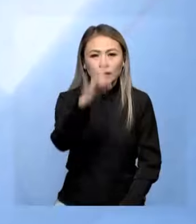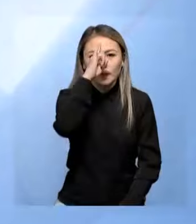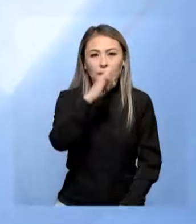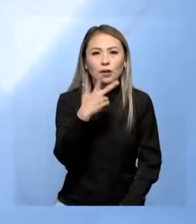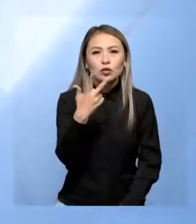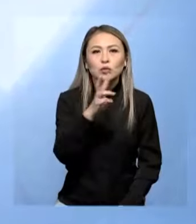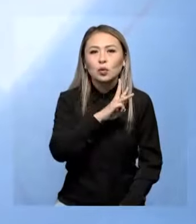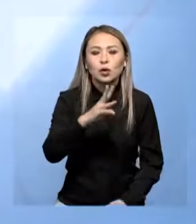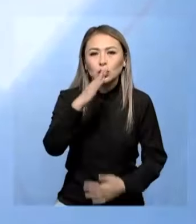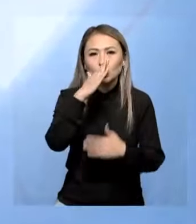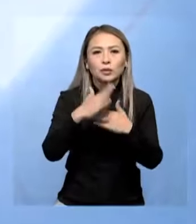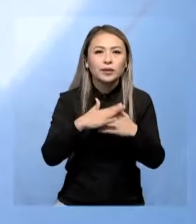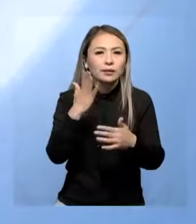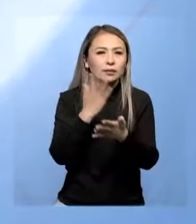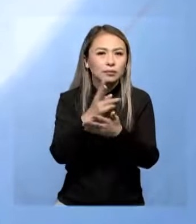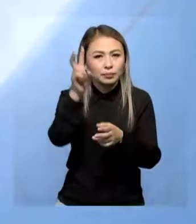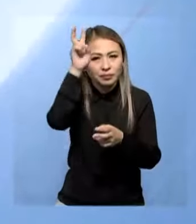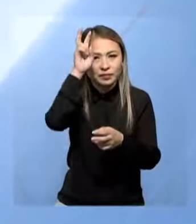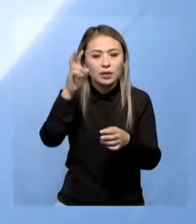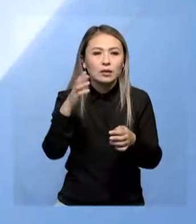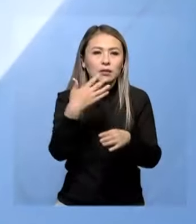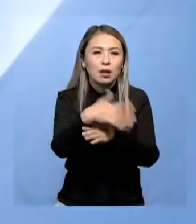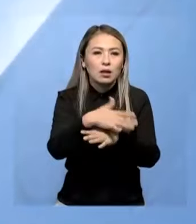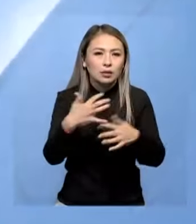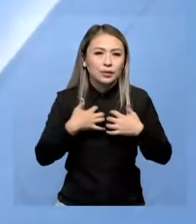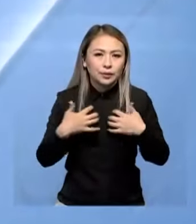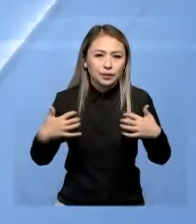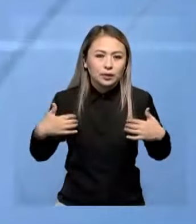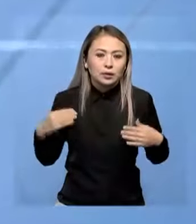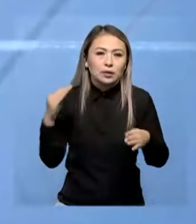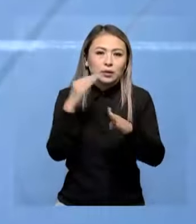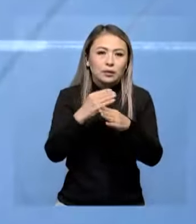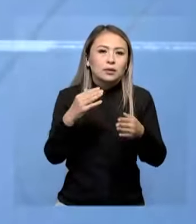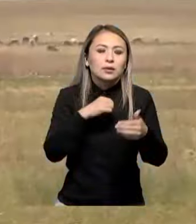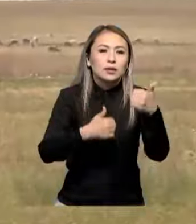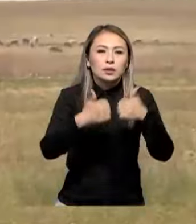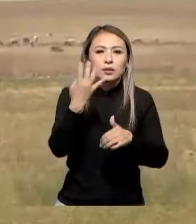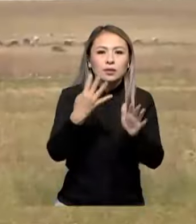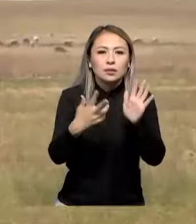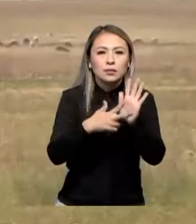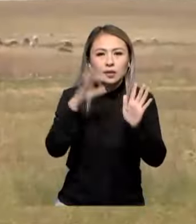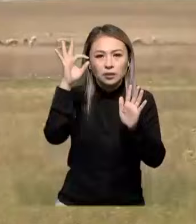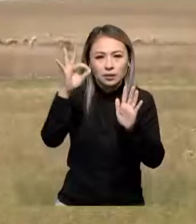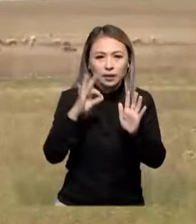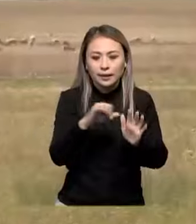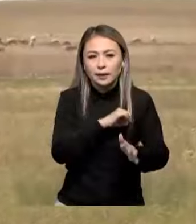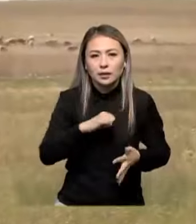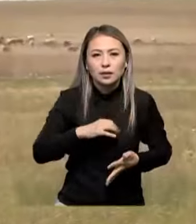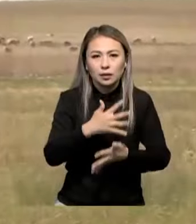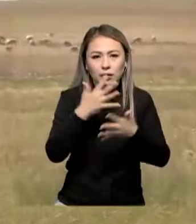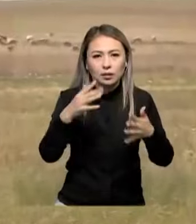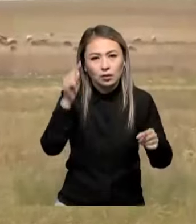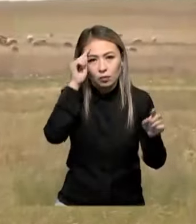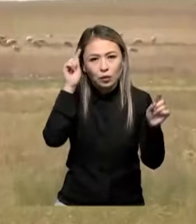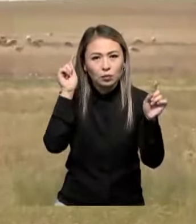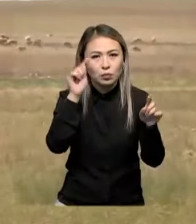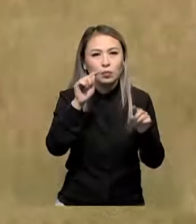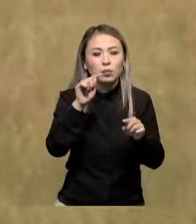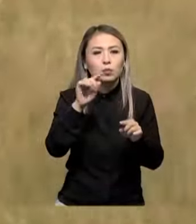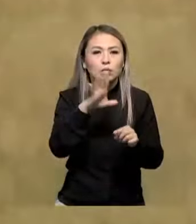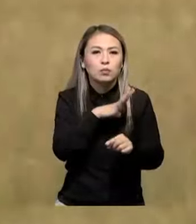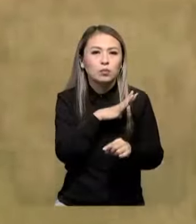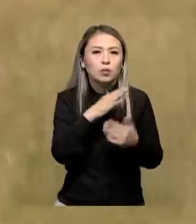Қазақстанда үш миллионға жоқ кейік бар. Далажануарының көбейі ұлтырғымен салыстырғанда 48 пайыз ғартқан. Ең көп